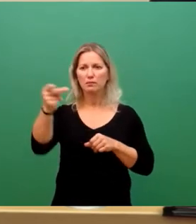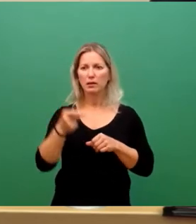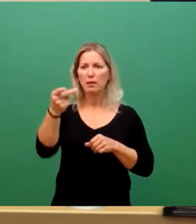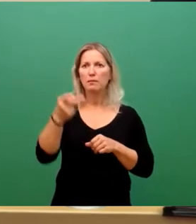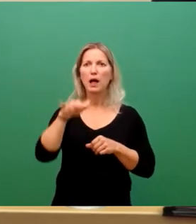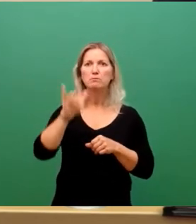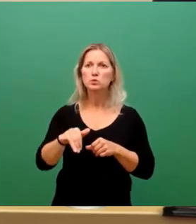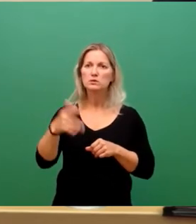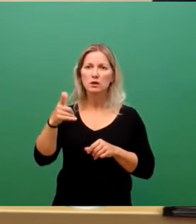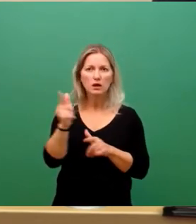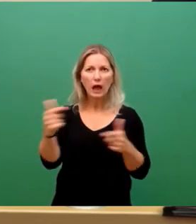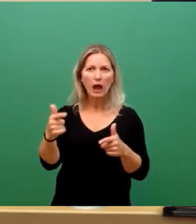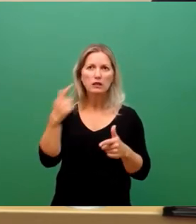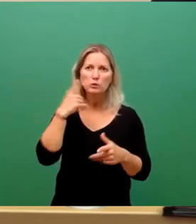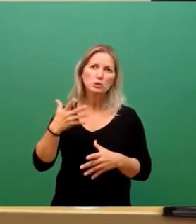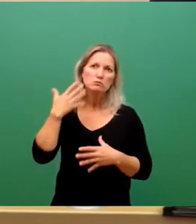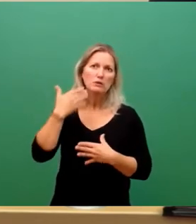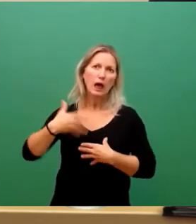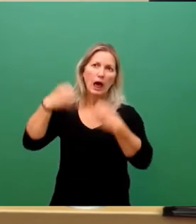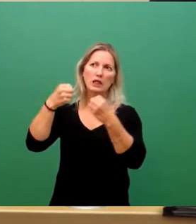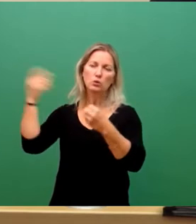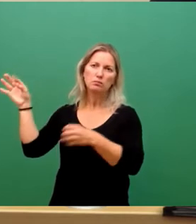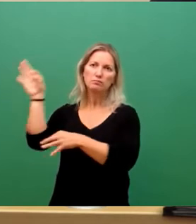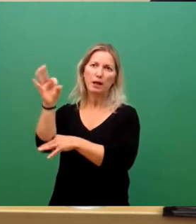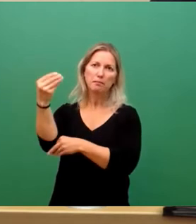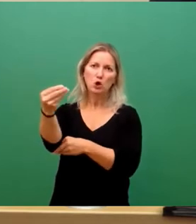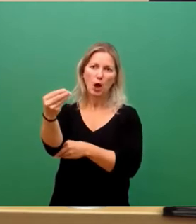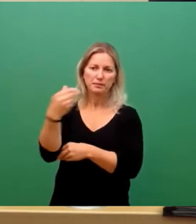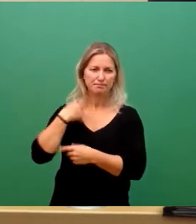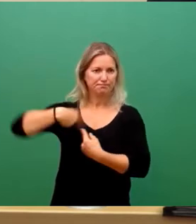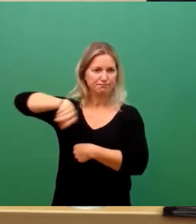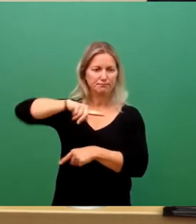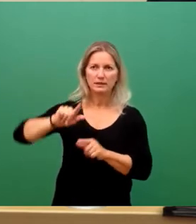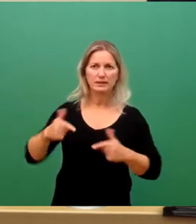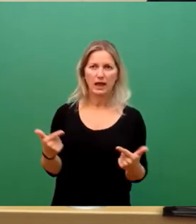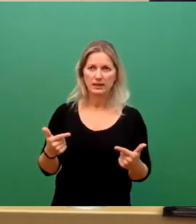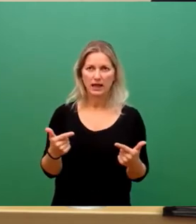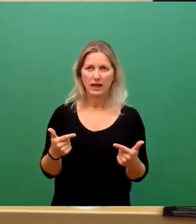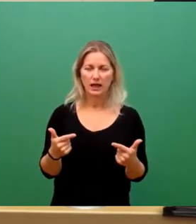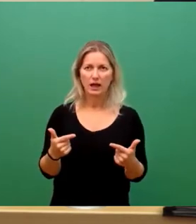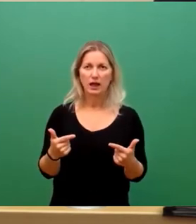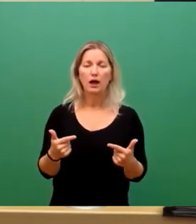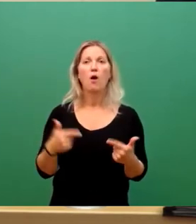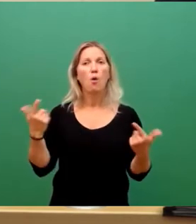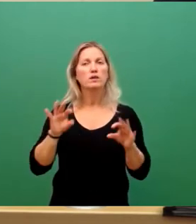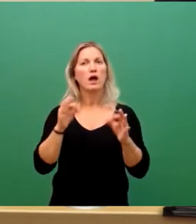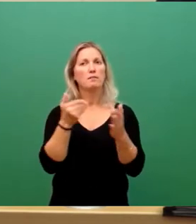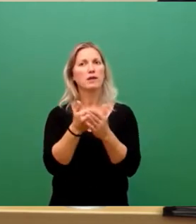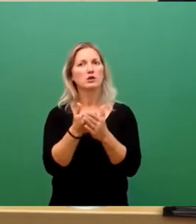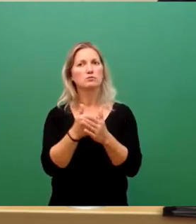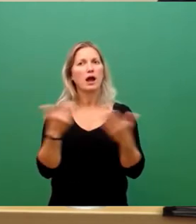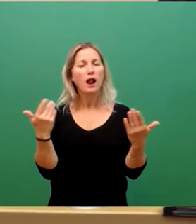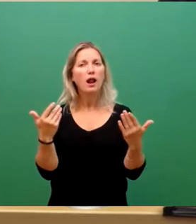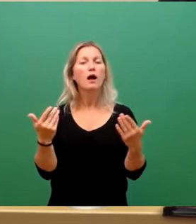Seite nicht zu den Konditionen, wie Sie verkaufen, Einkauf